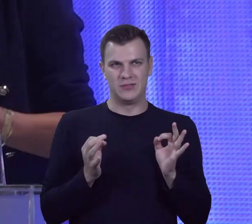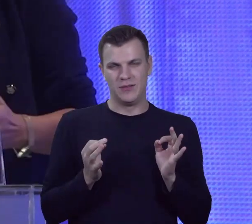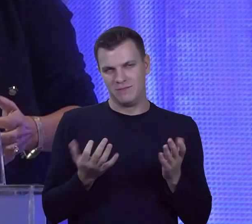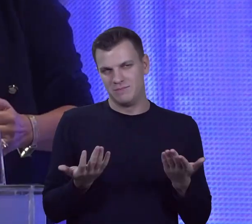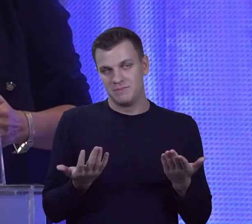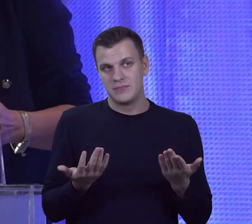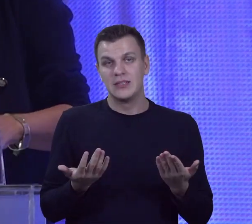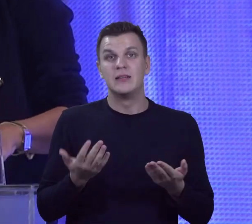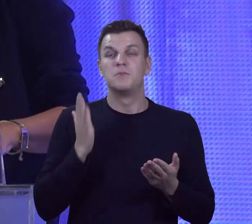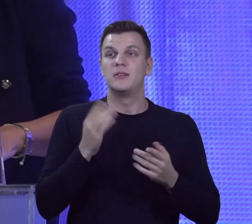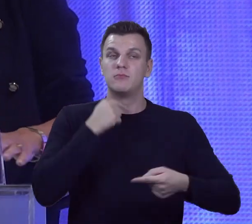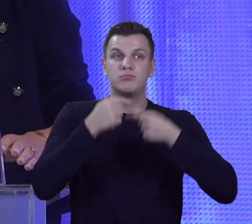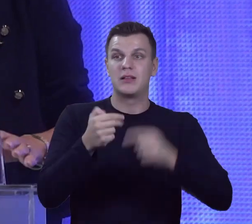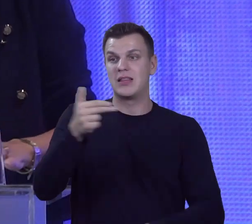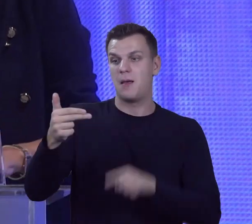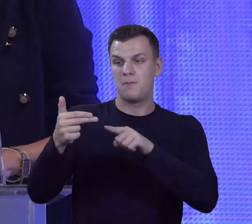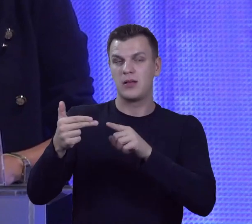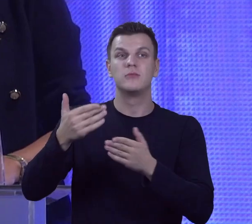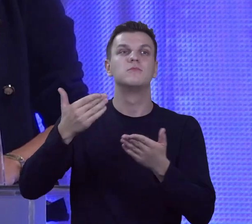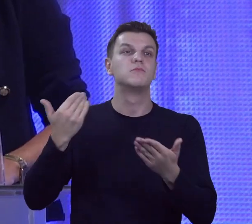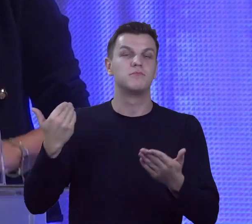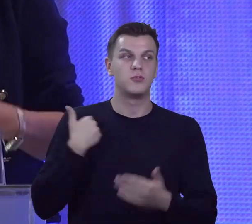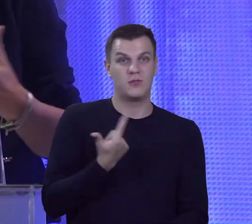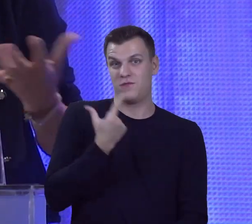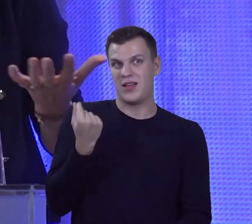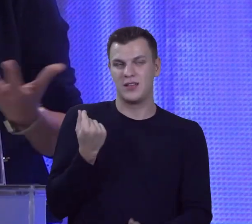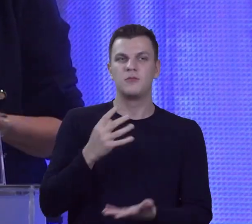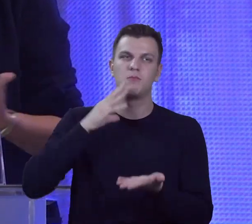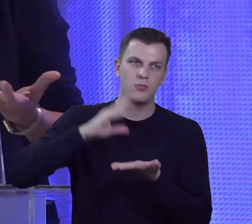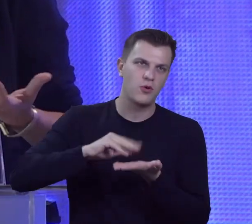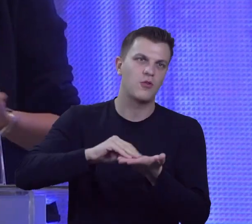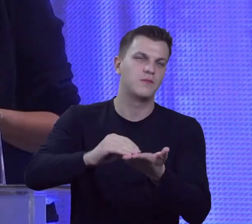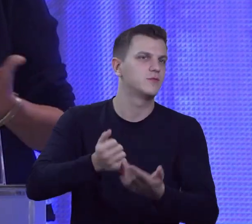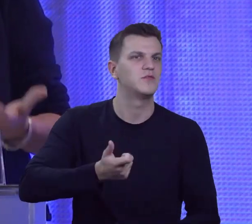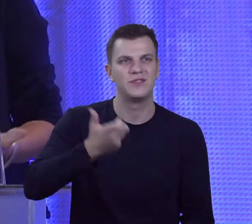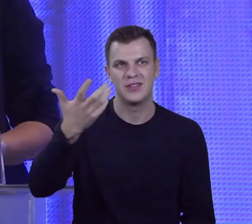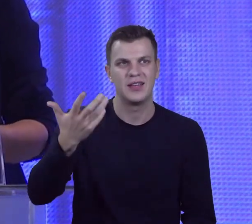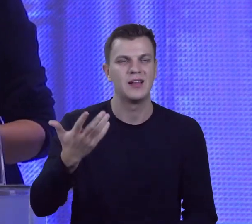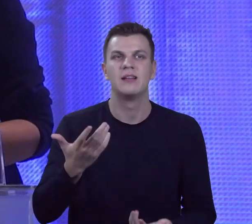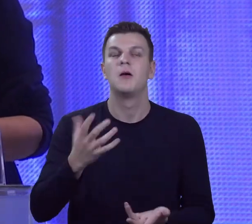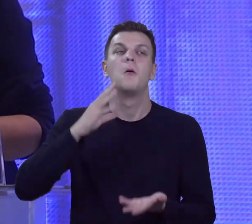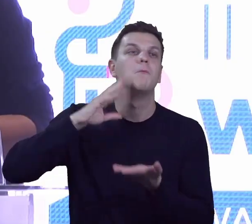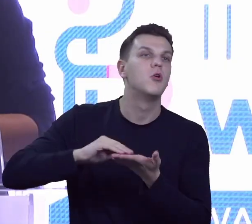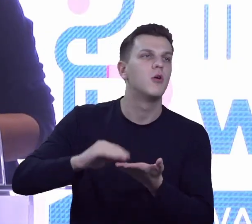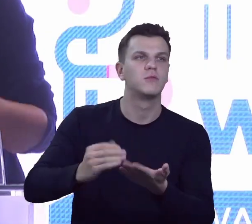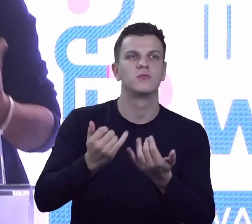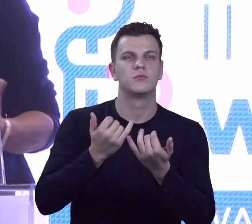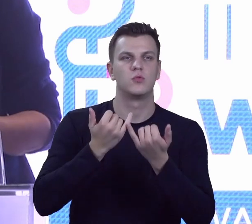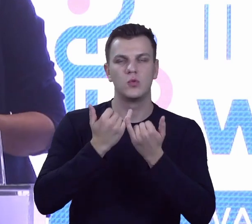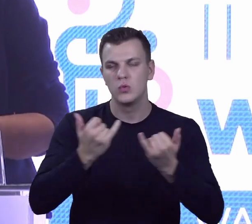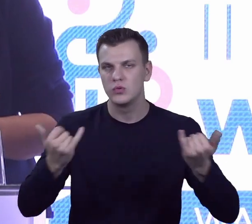wielokrotnie się już przewijał w ciągu tych dwóch dni, w różnych konfiguracjach, w różnych